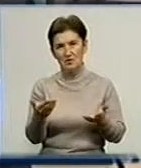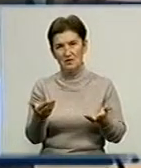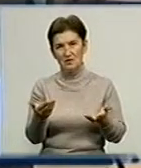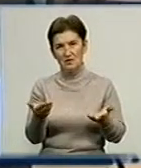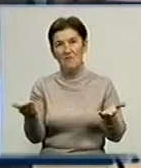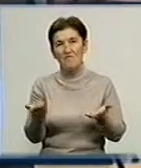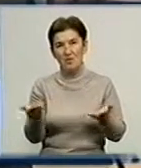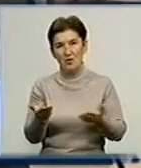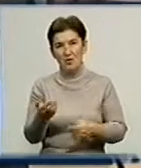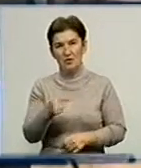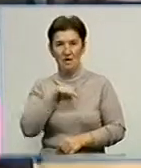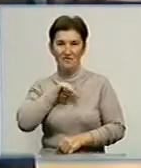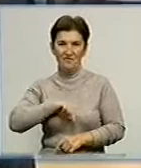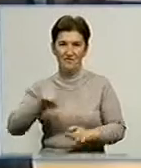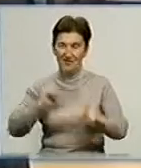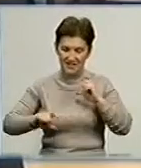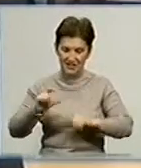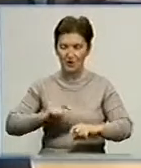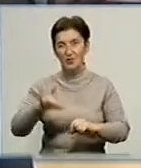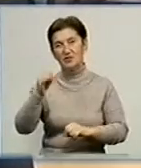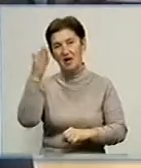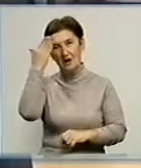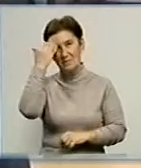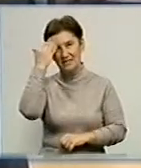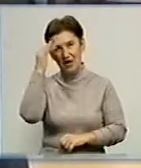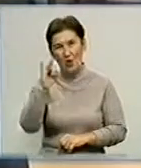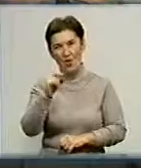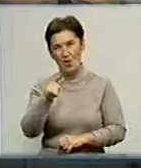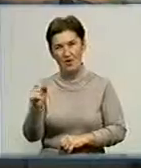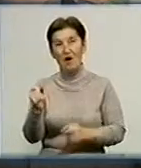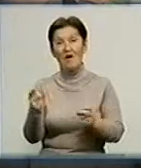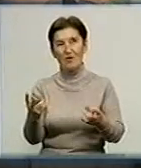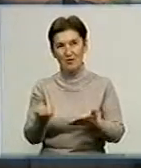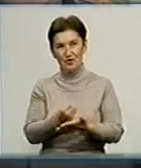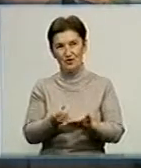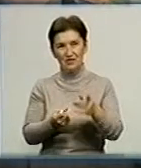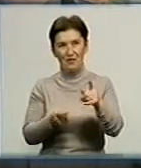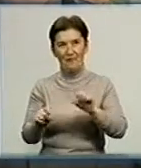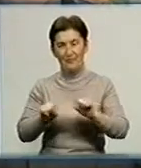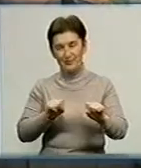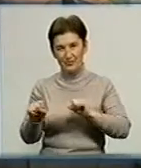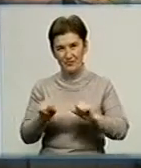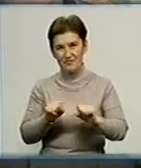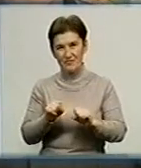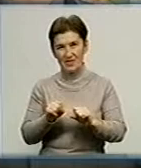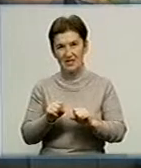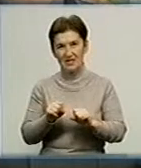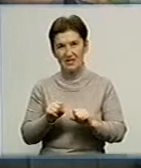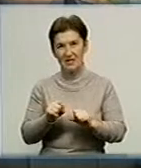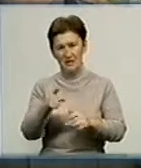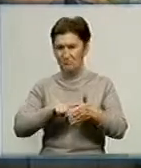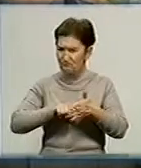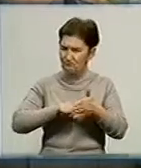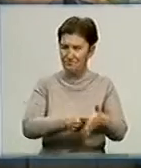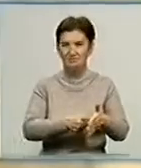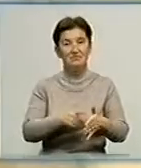в інститут, а психолога, там будемо дивитися, як воно вийде. Керівництво колонії на полегливість засудженого вітає. Зараз